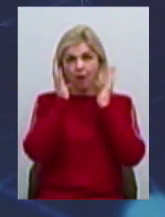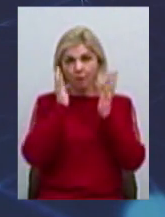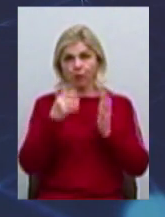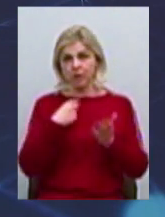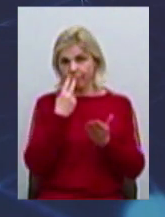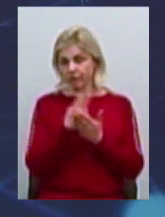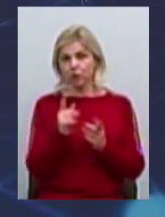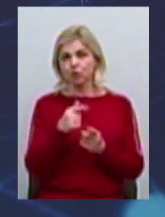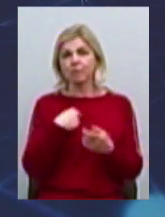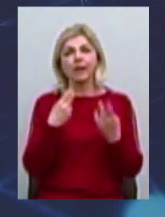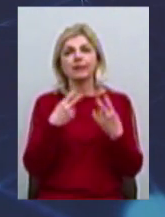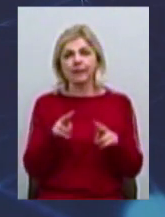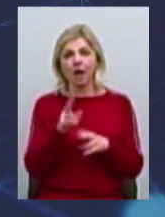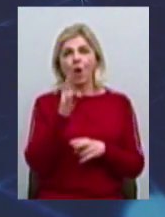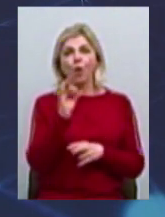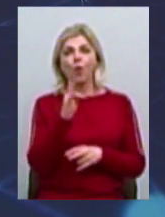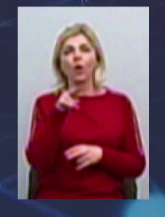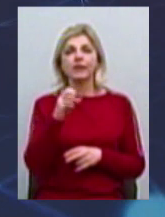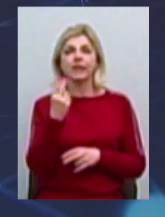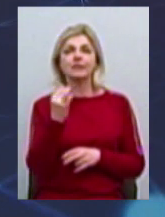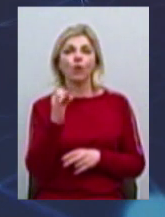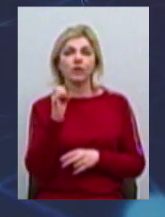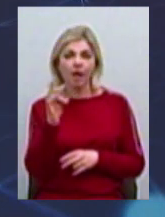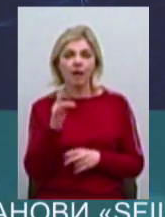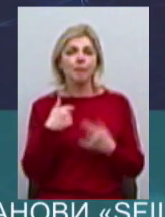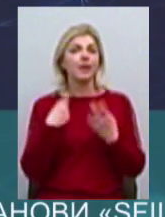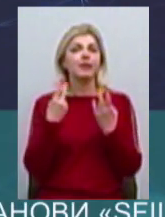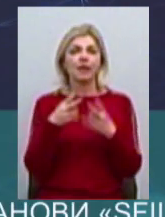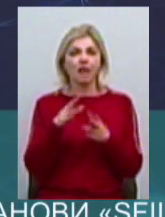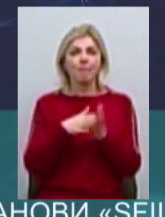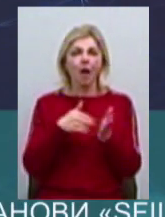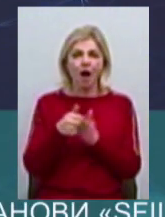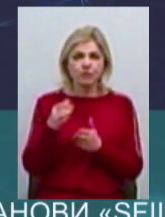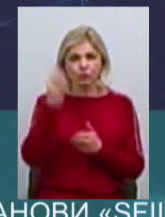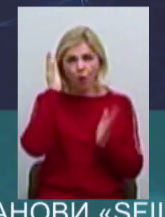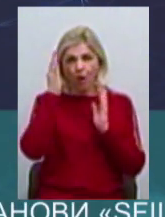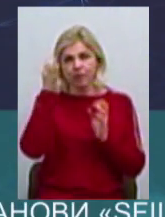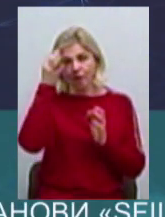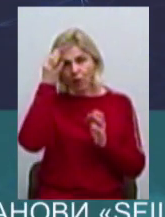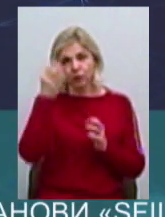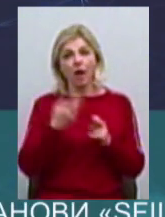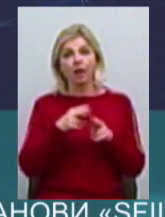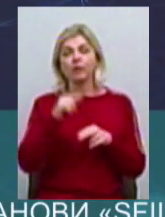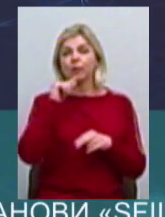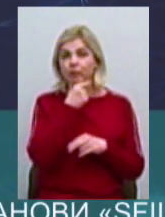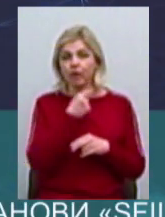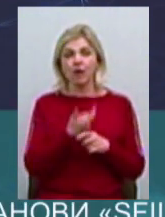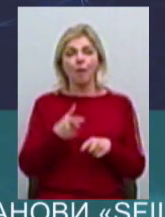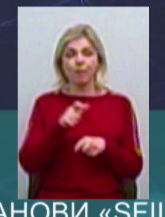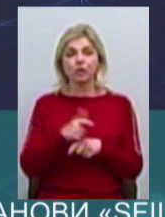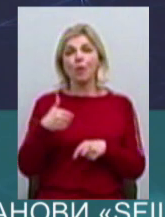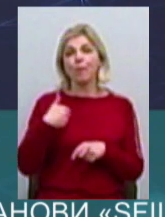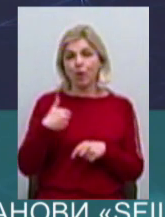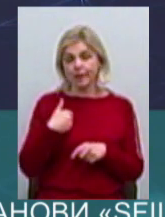кондиціонер ще придбати, не потрібно масла, тобто один шампунь заміняє та оптимізує мій час, має більше властивостей,